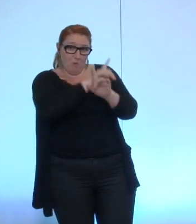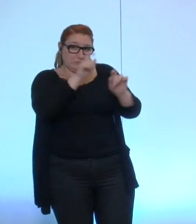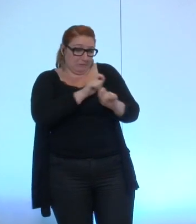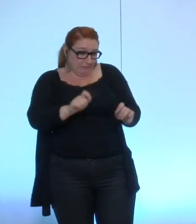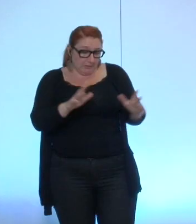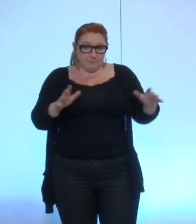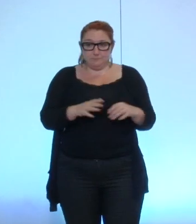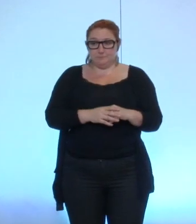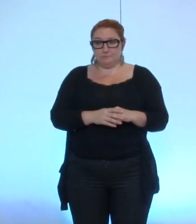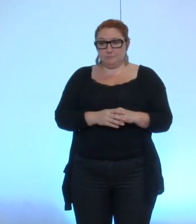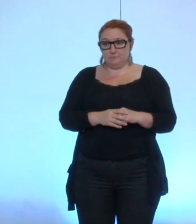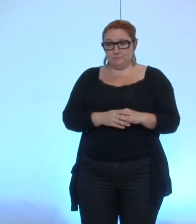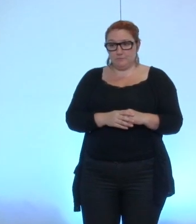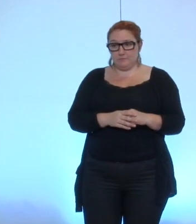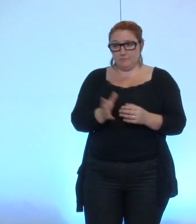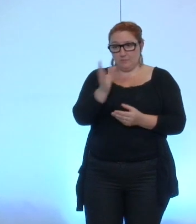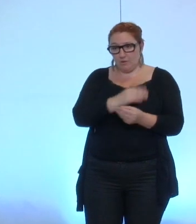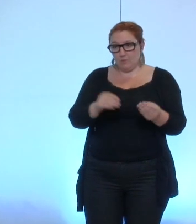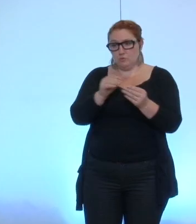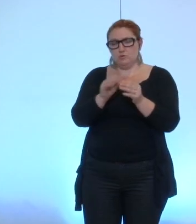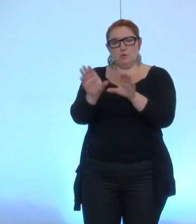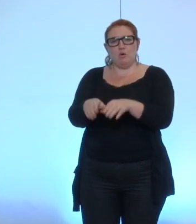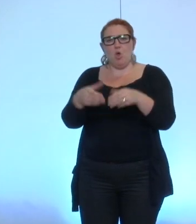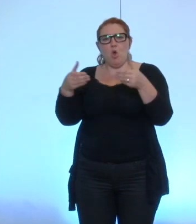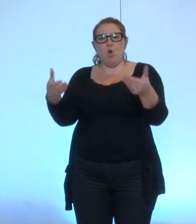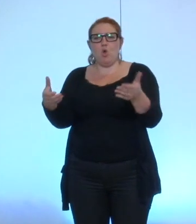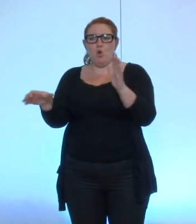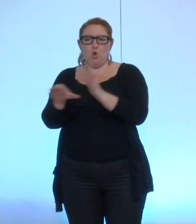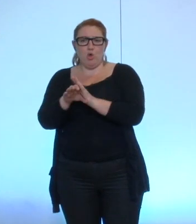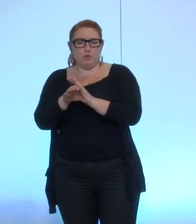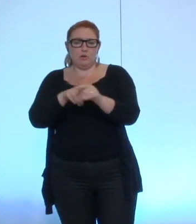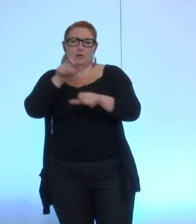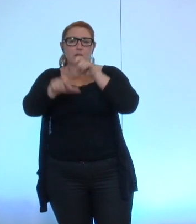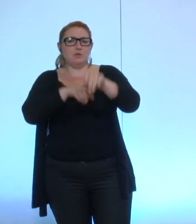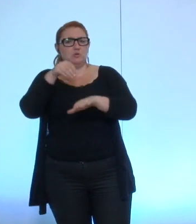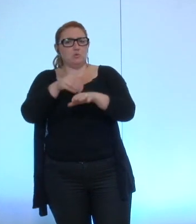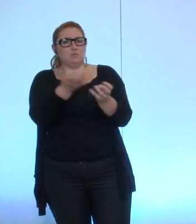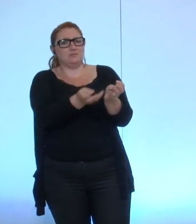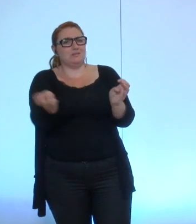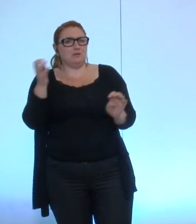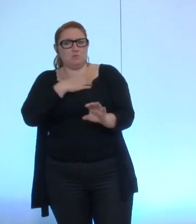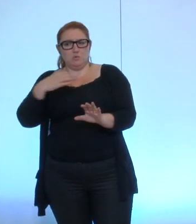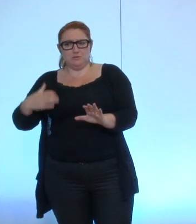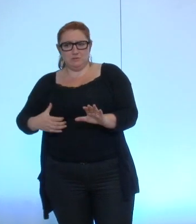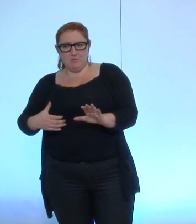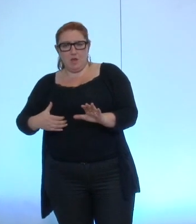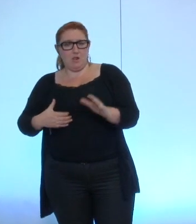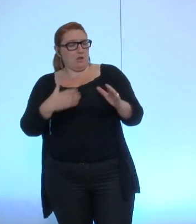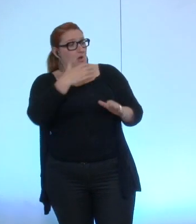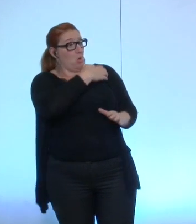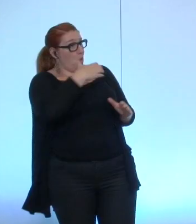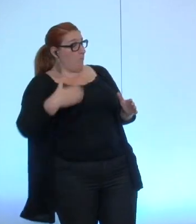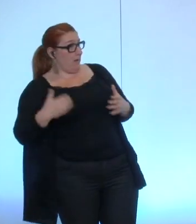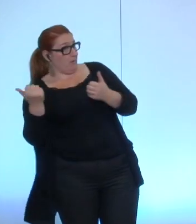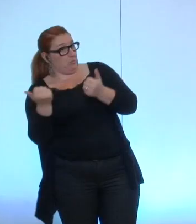indiqué dans le code que tout conseiller municipal peut proposer au maire l